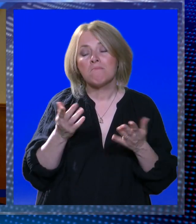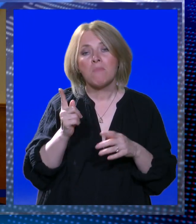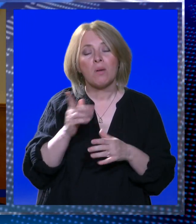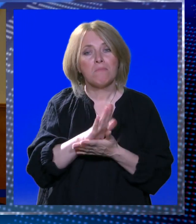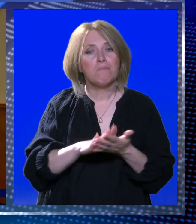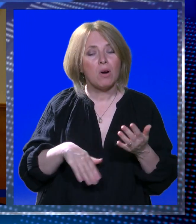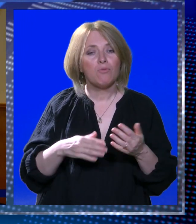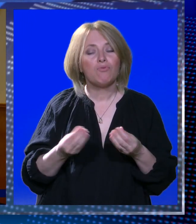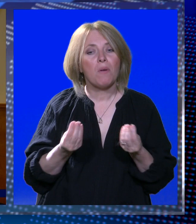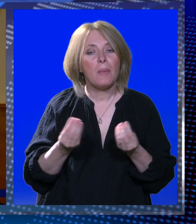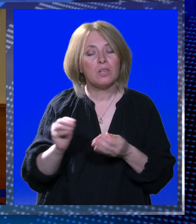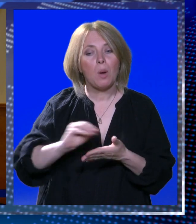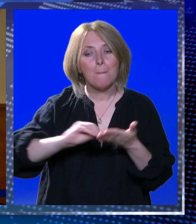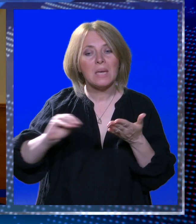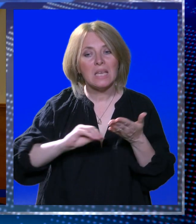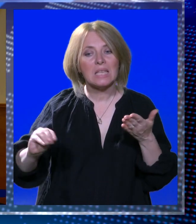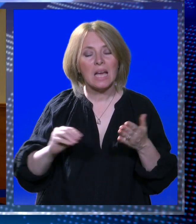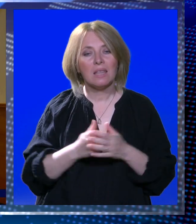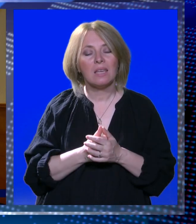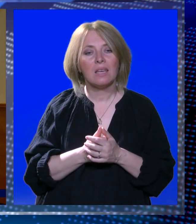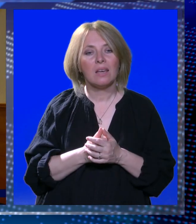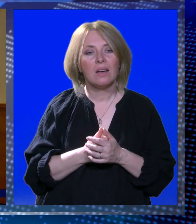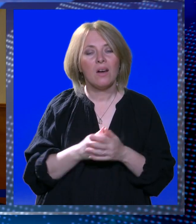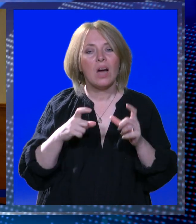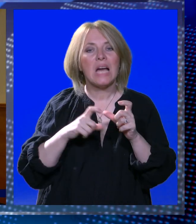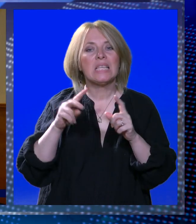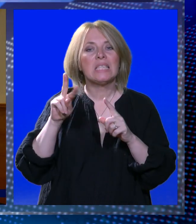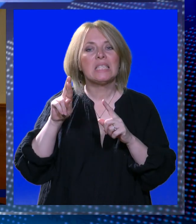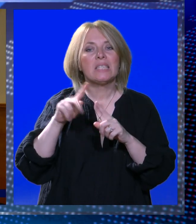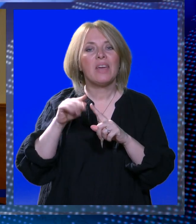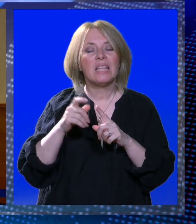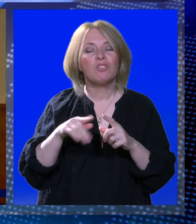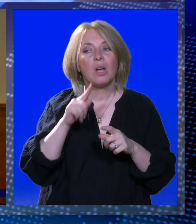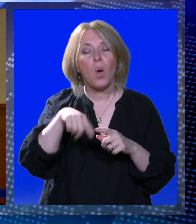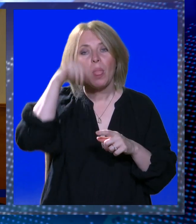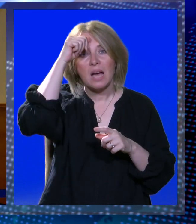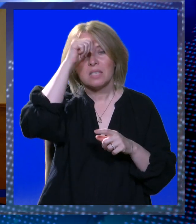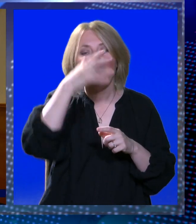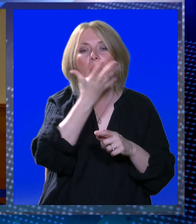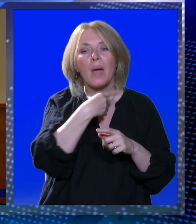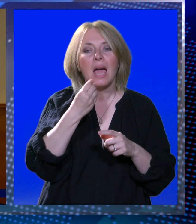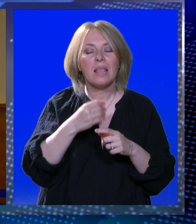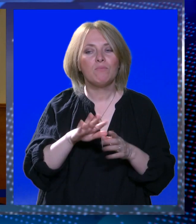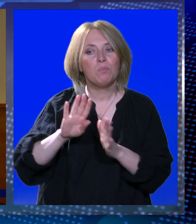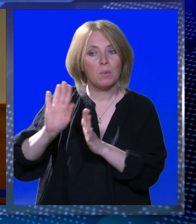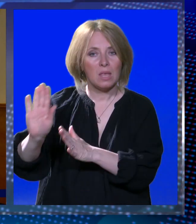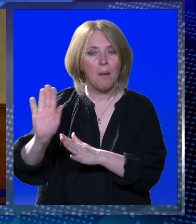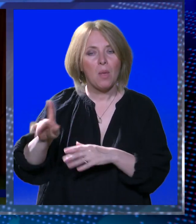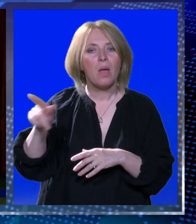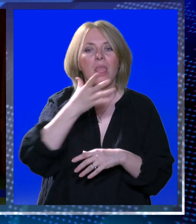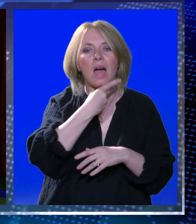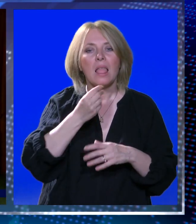počnem nešto pisati o svetištvu koju je on nazvao najljepše. Po njemu je najljepše.